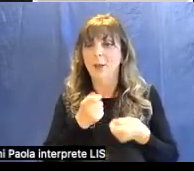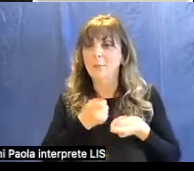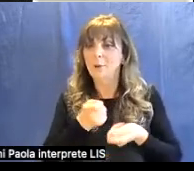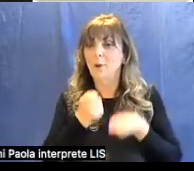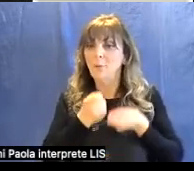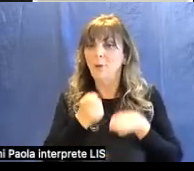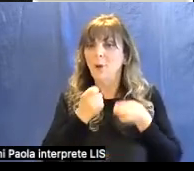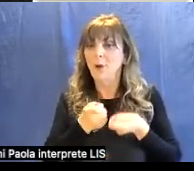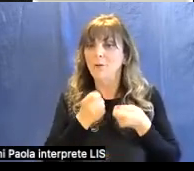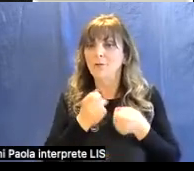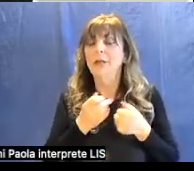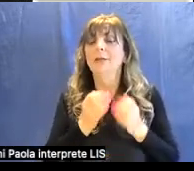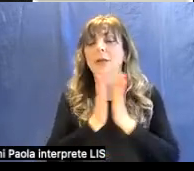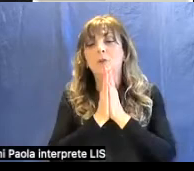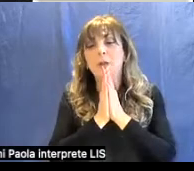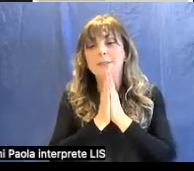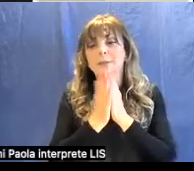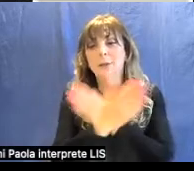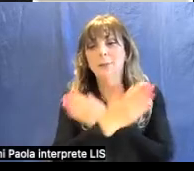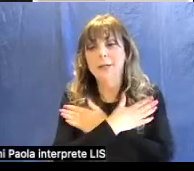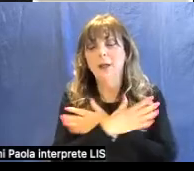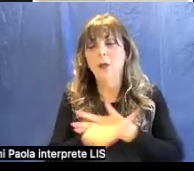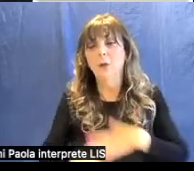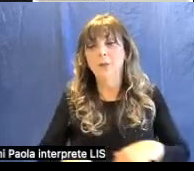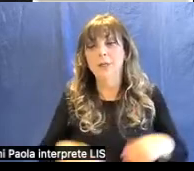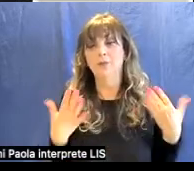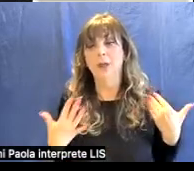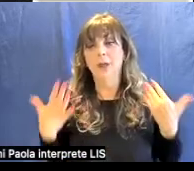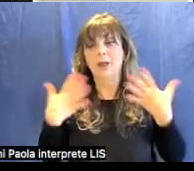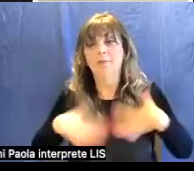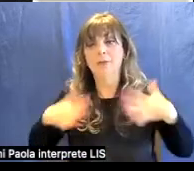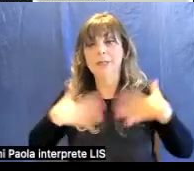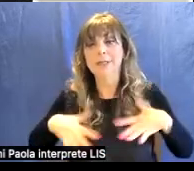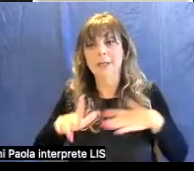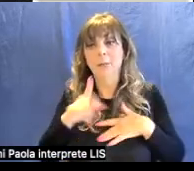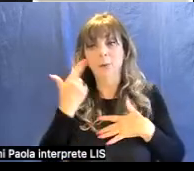culto mariano comincia a vestirsi anche lui di blu